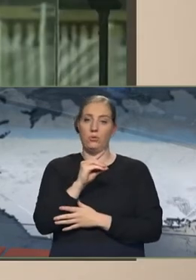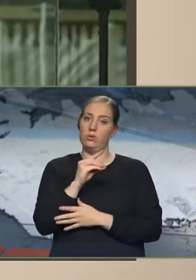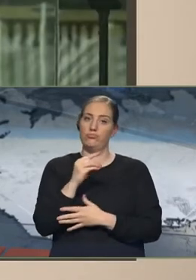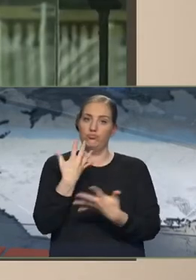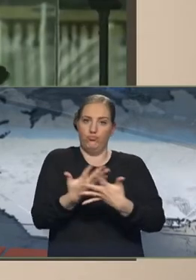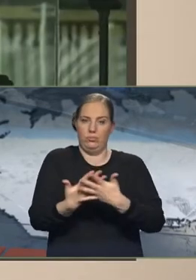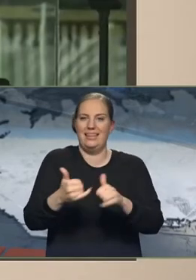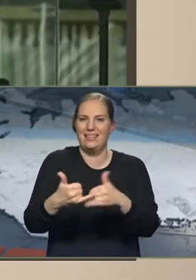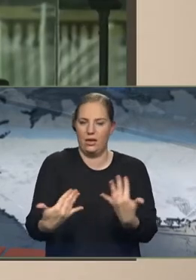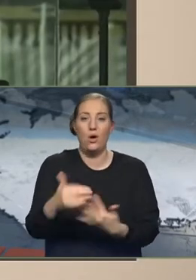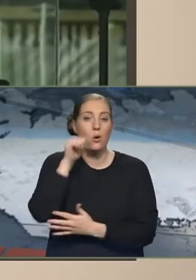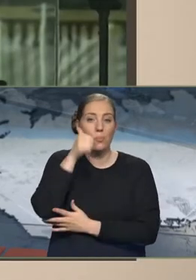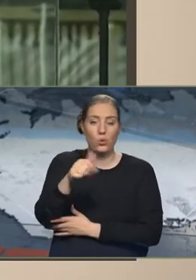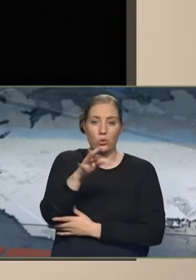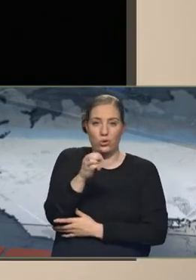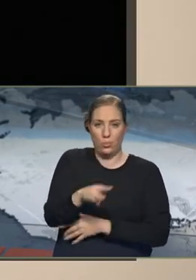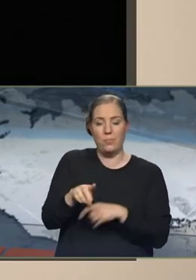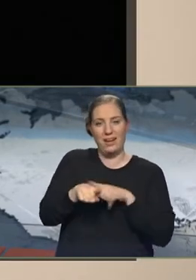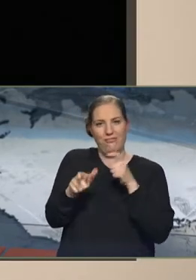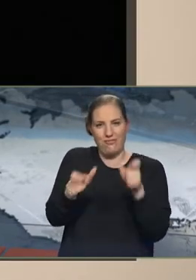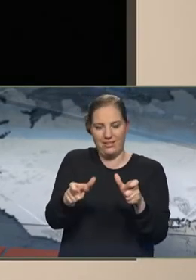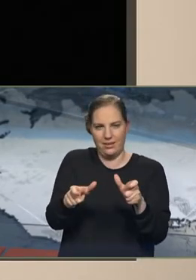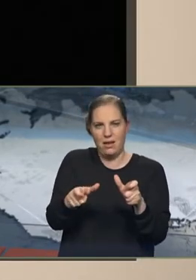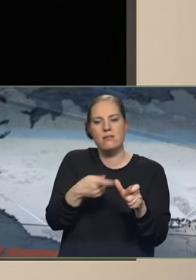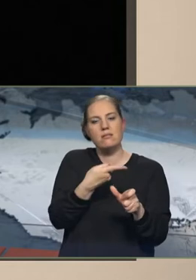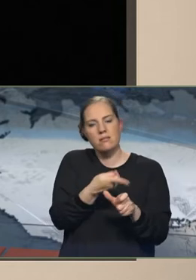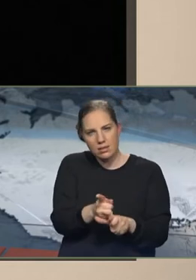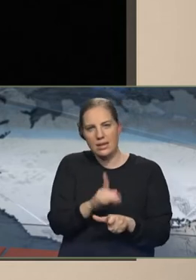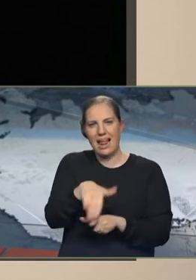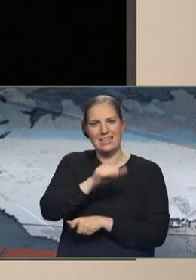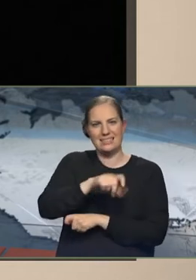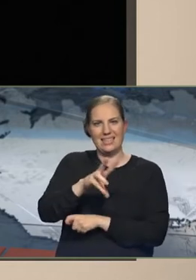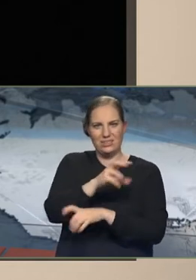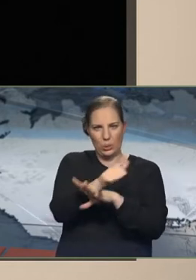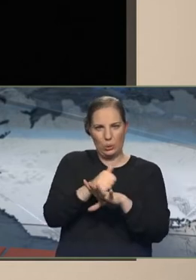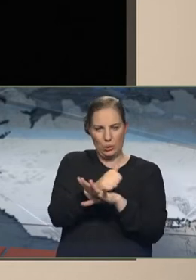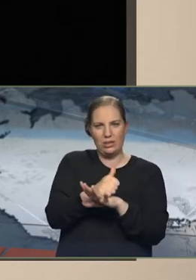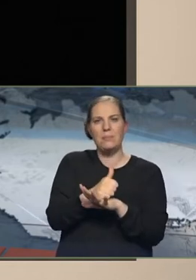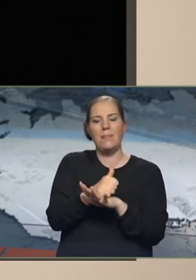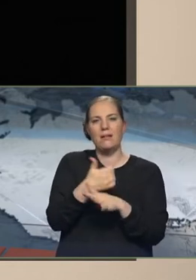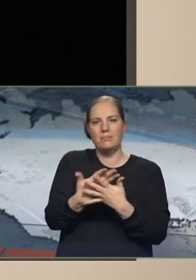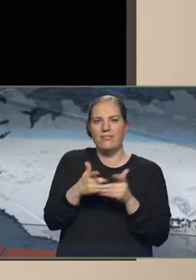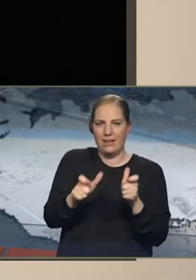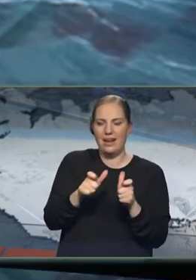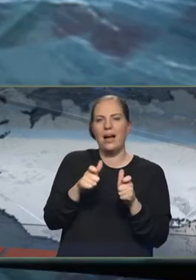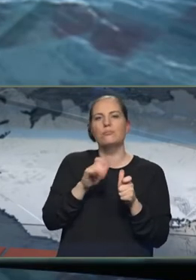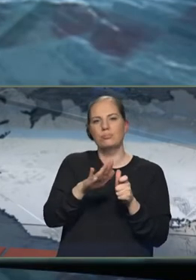Málsvörð Trumps hefst á morgun og líkt og demokrátar hafa verjendur hans 16 klukkustundir sem deilast á 2 daga.